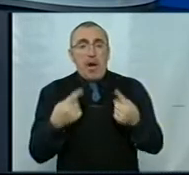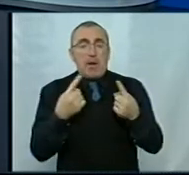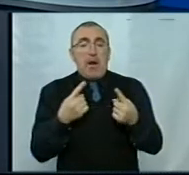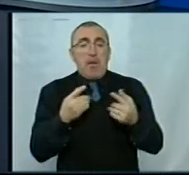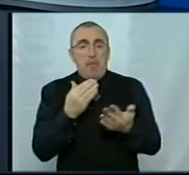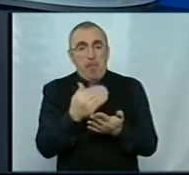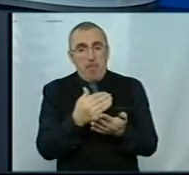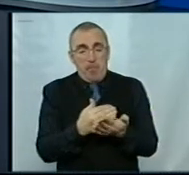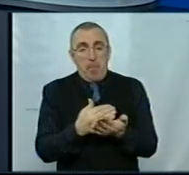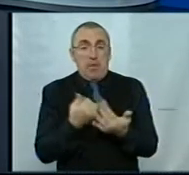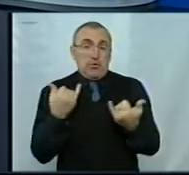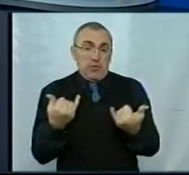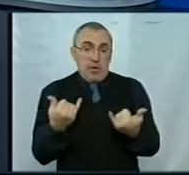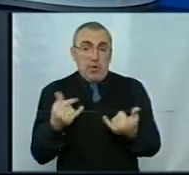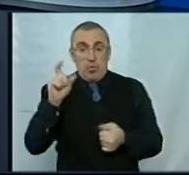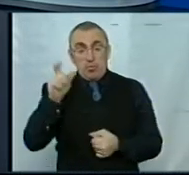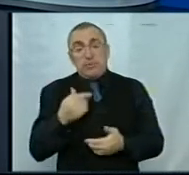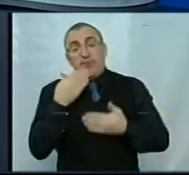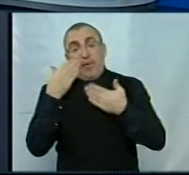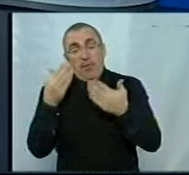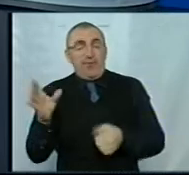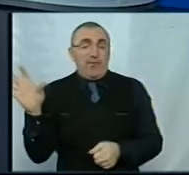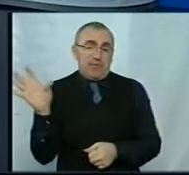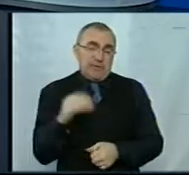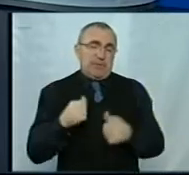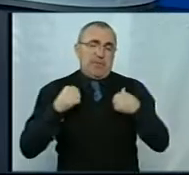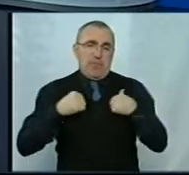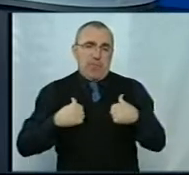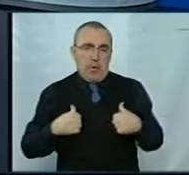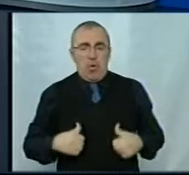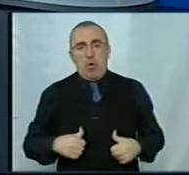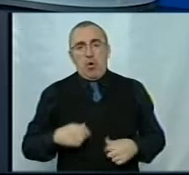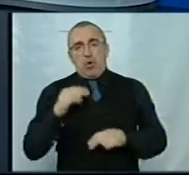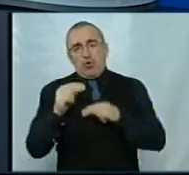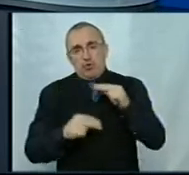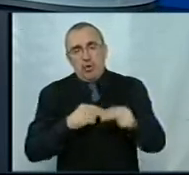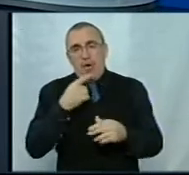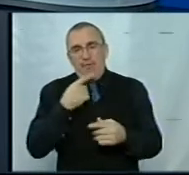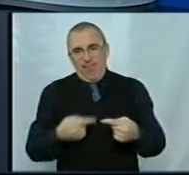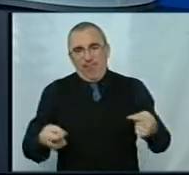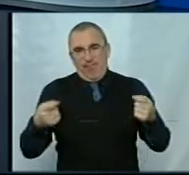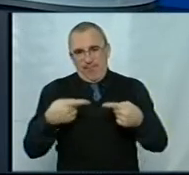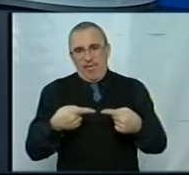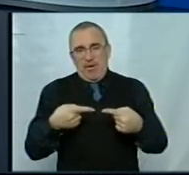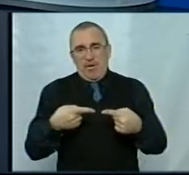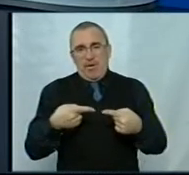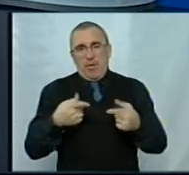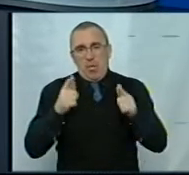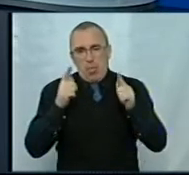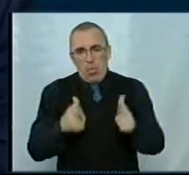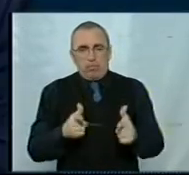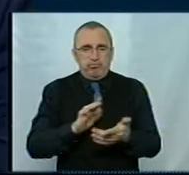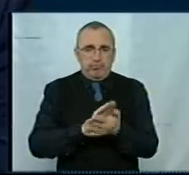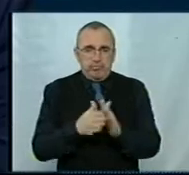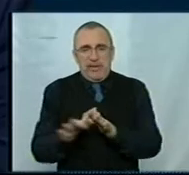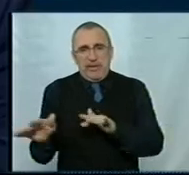А скільки зараз, якщо людина звернеться, то всі в спокійній черзі відповідно до узгоджених дій